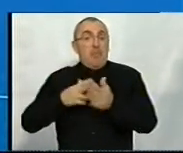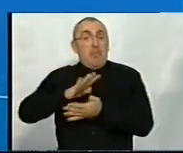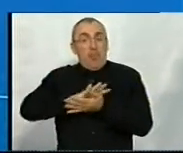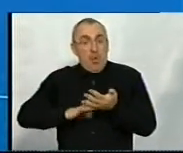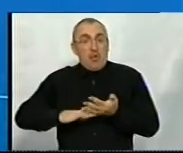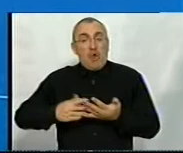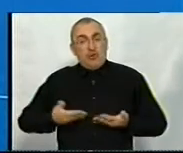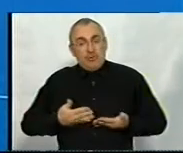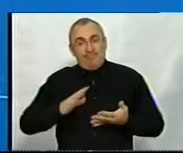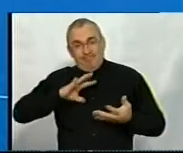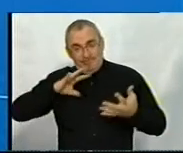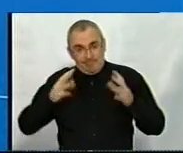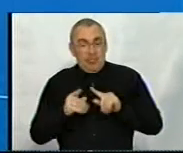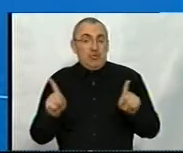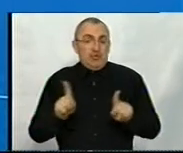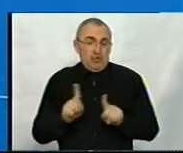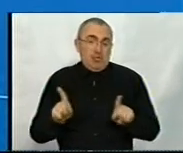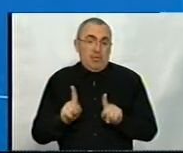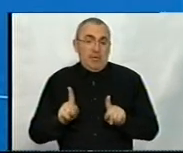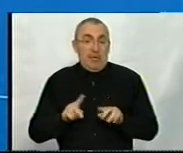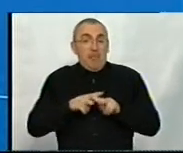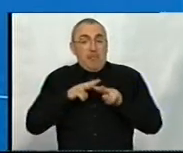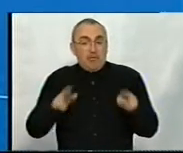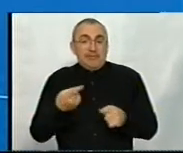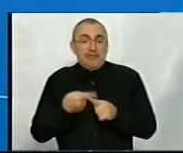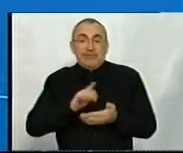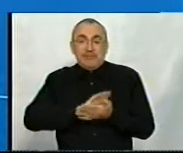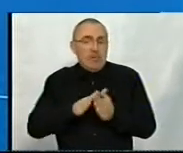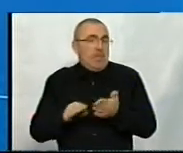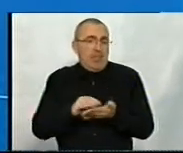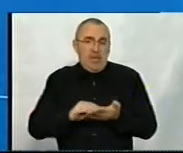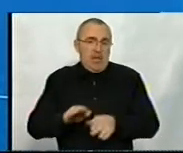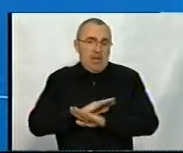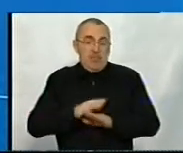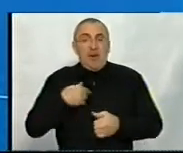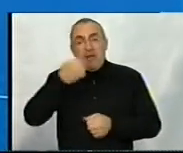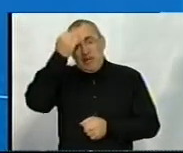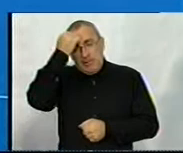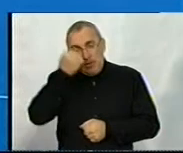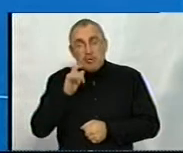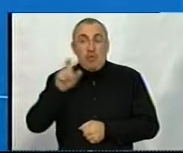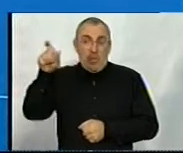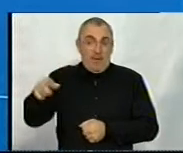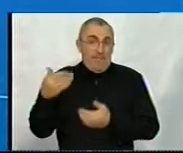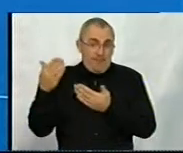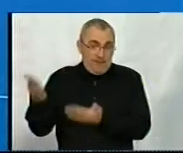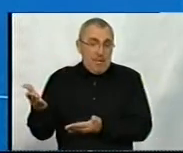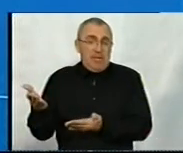життя склалося таким чином, чтобы подобной ситуации больше не повторилось. И мы дякуемо за то, что вы